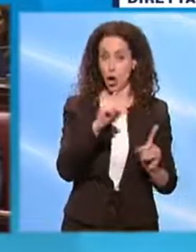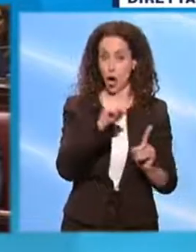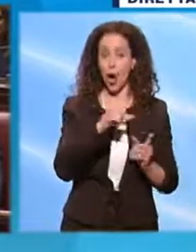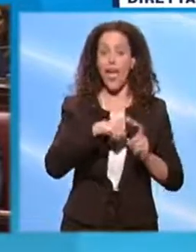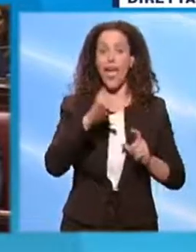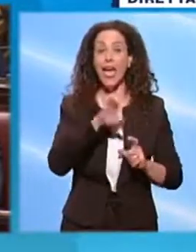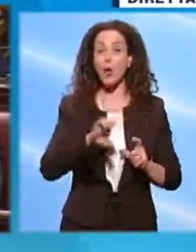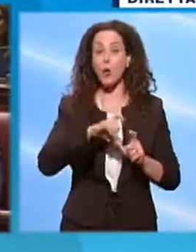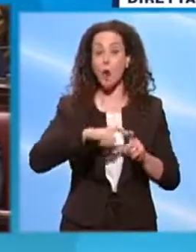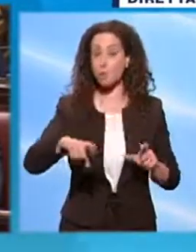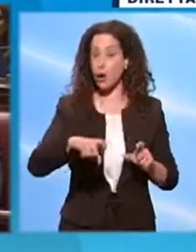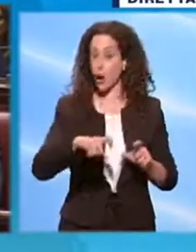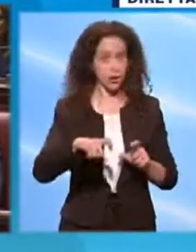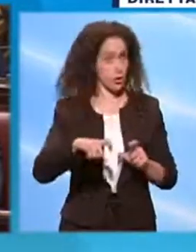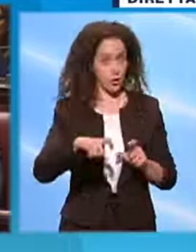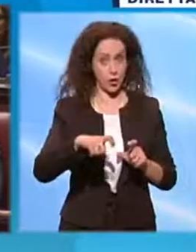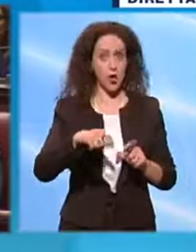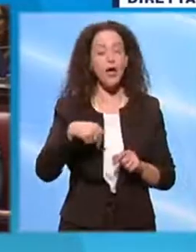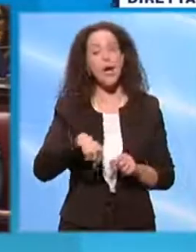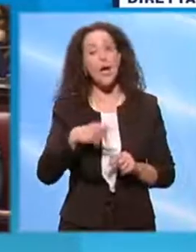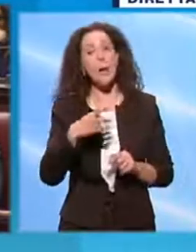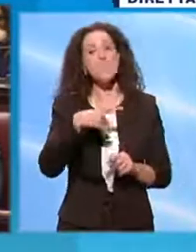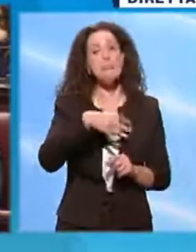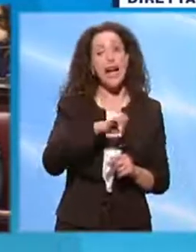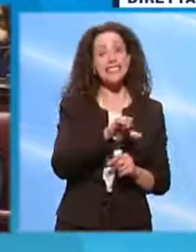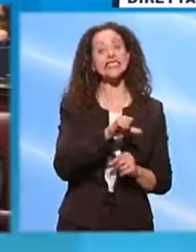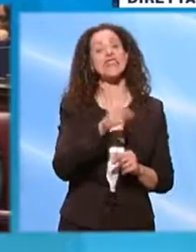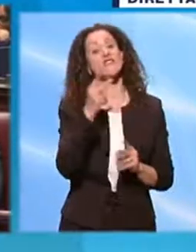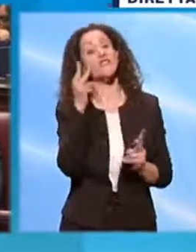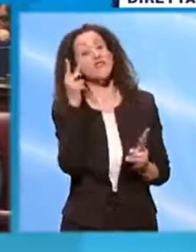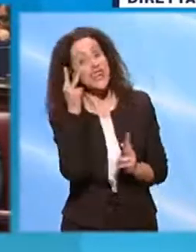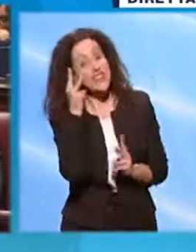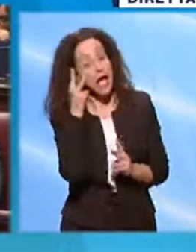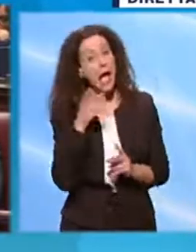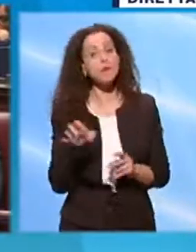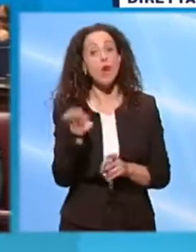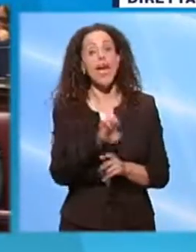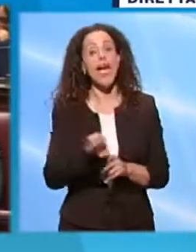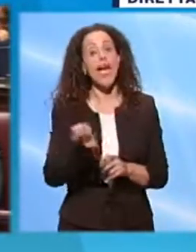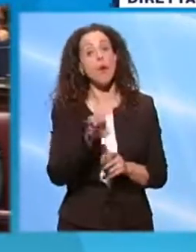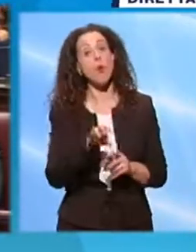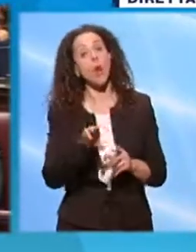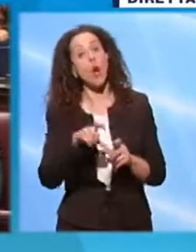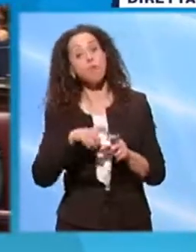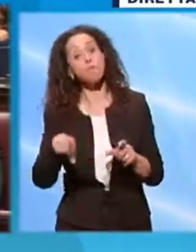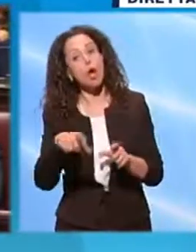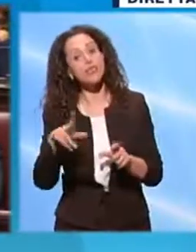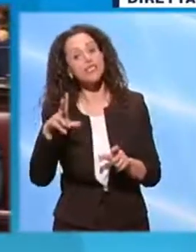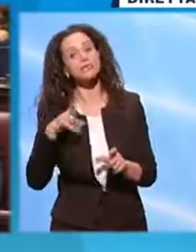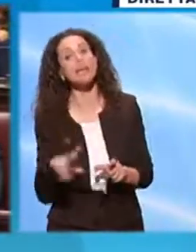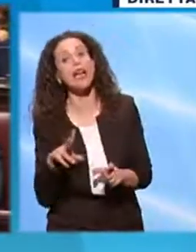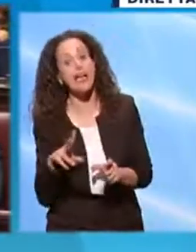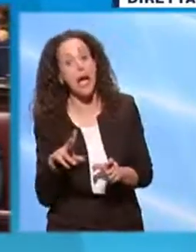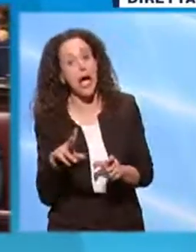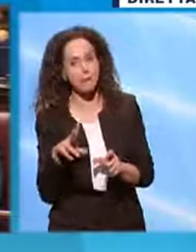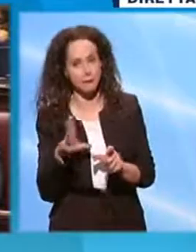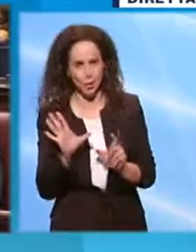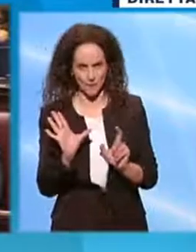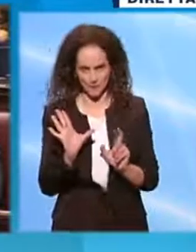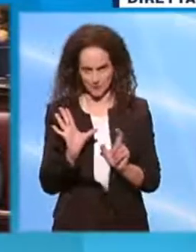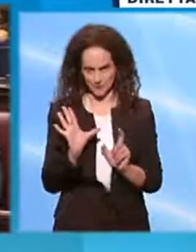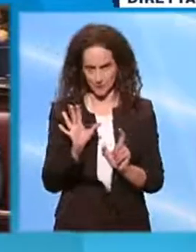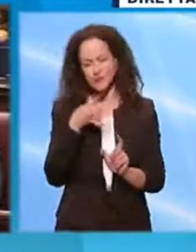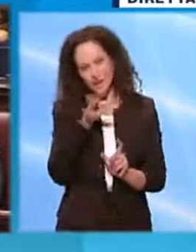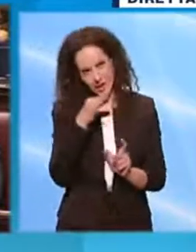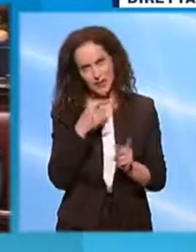all'attuale MES vediamo, Eurobond speriamo, che è una posizione un tantino diversa. Prendo atto anche della